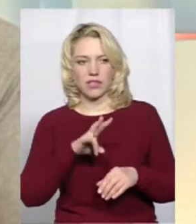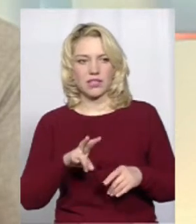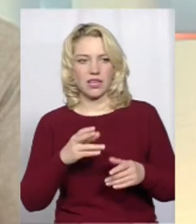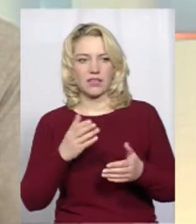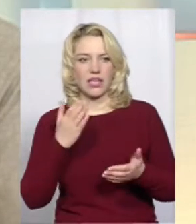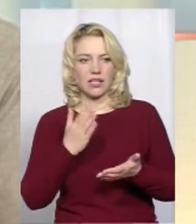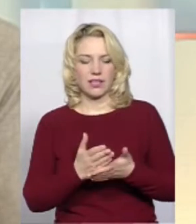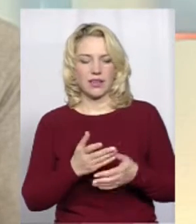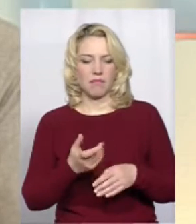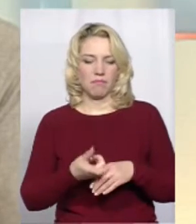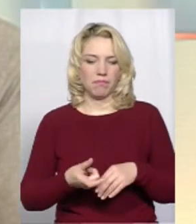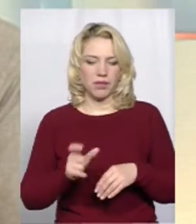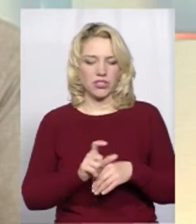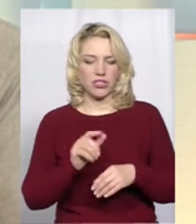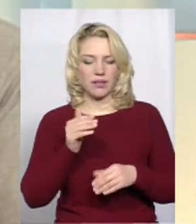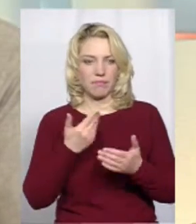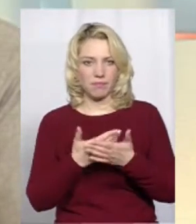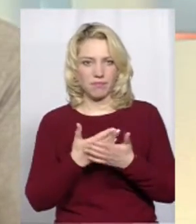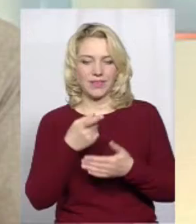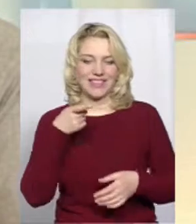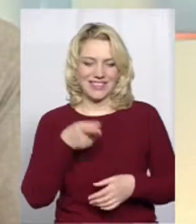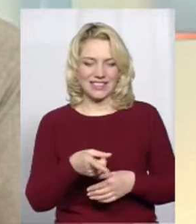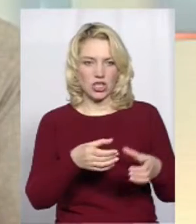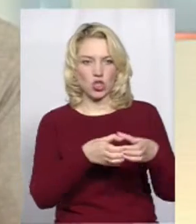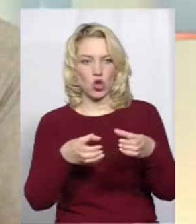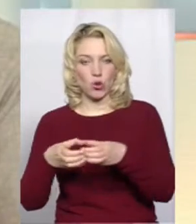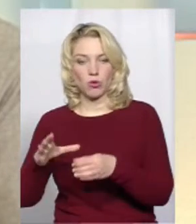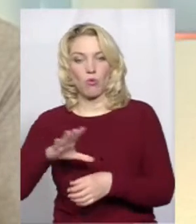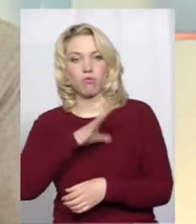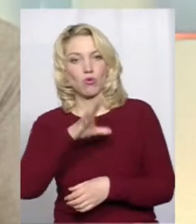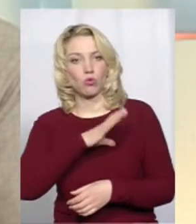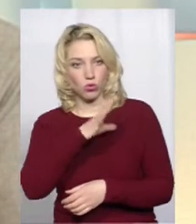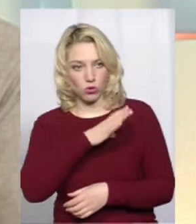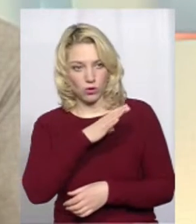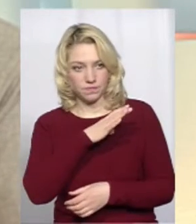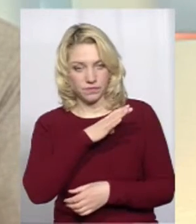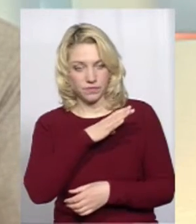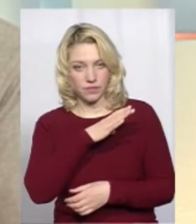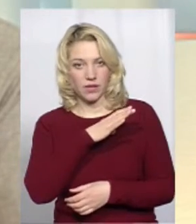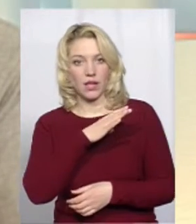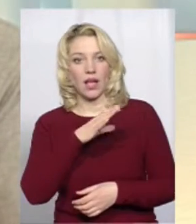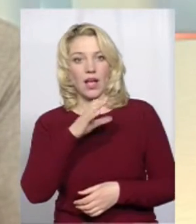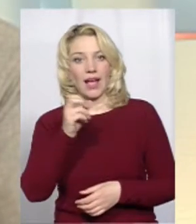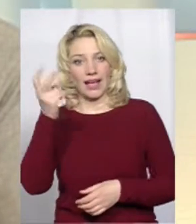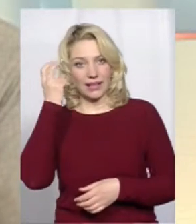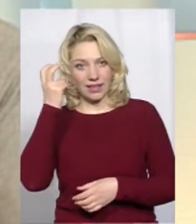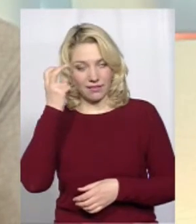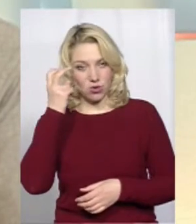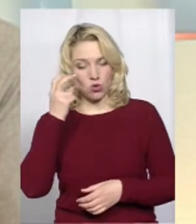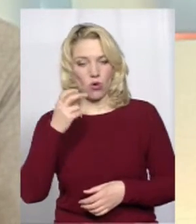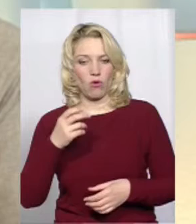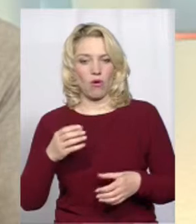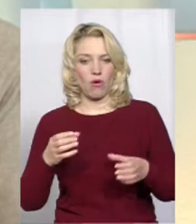близько тисячі громад. Було, тут треба такий зробити ремарку. Київського